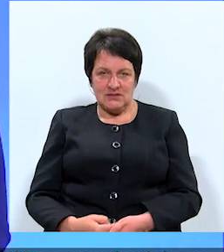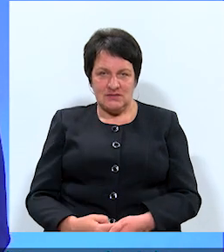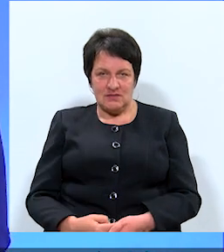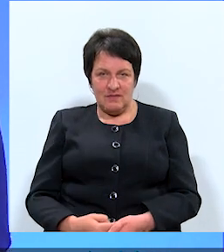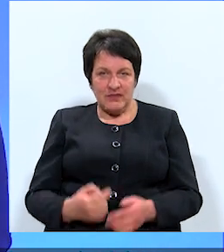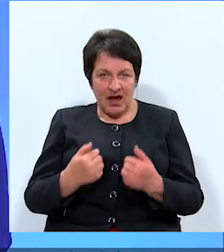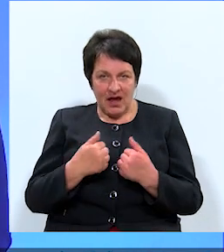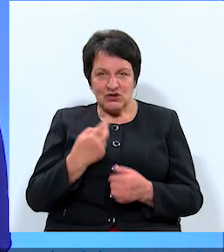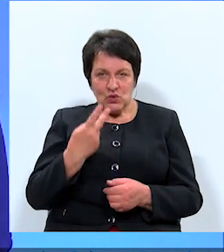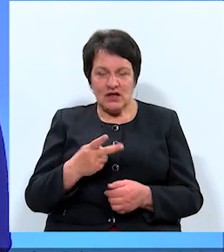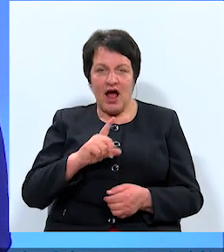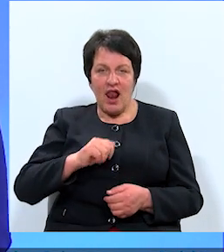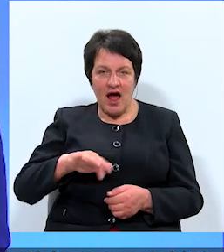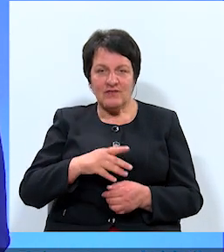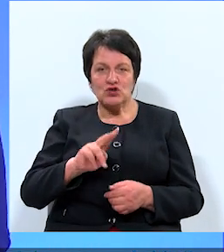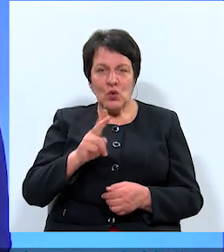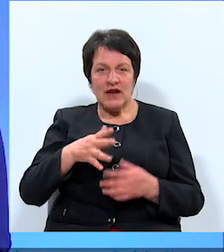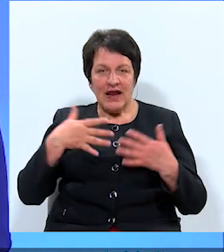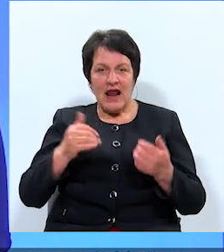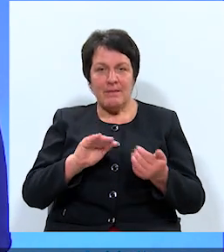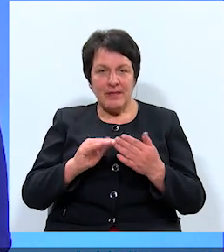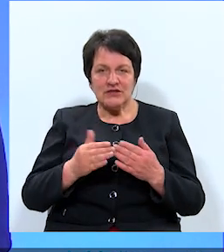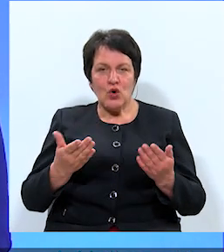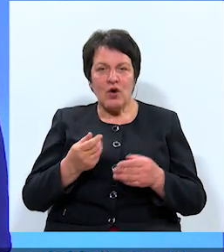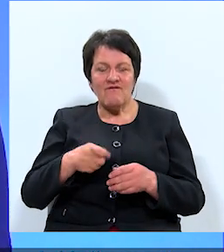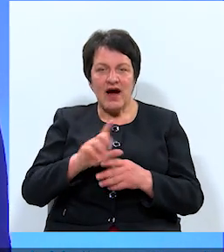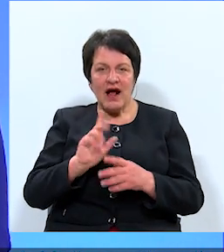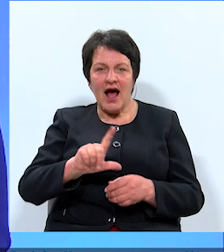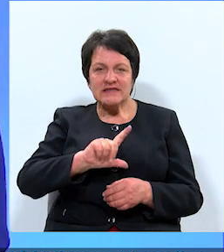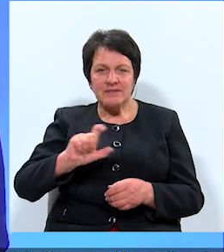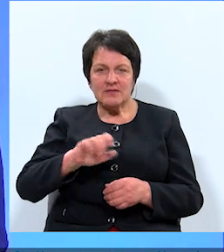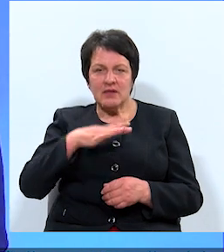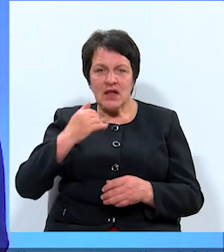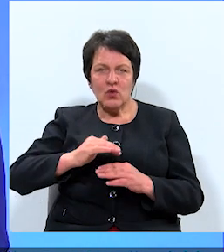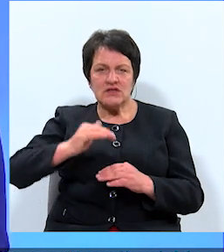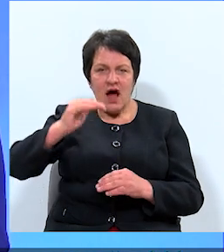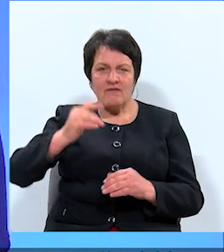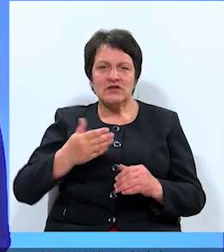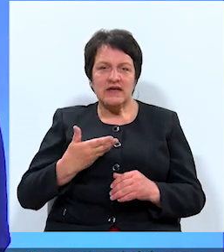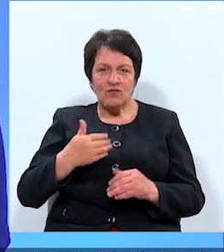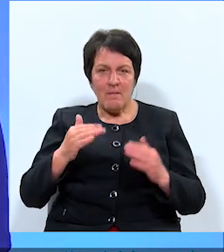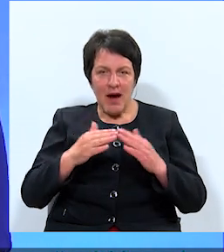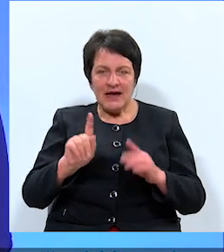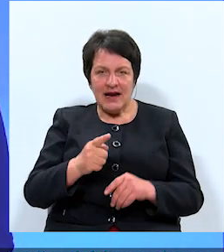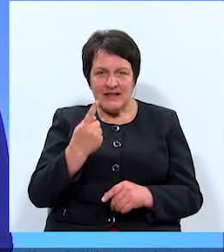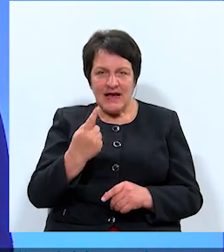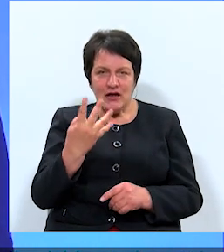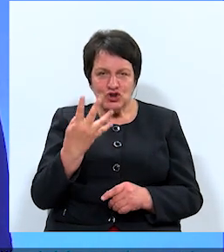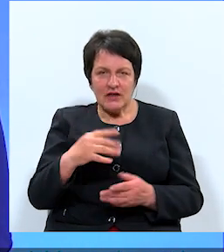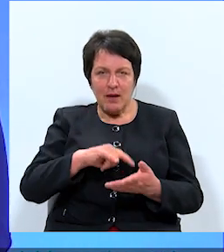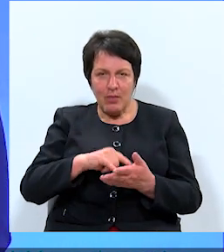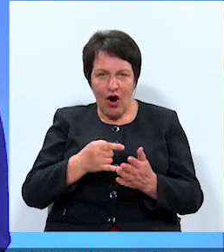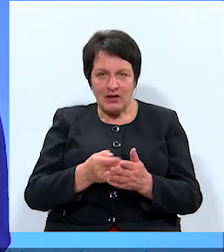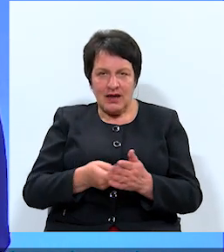Jo es uzskatu Latvijas otrā lielākā pilsētā, kur vairāk vārst 700 daudz tā dzīvojumās mājas, ir tikai četri projekti